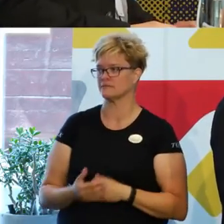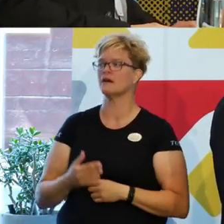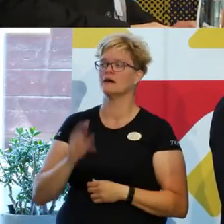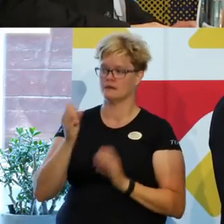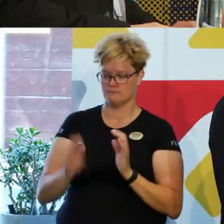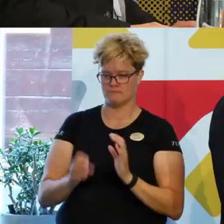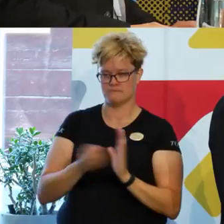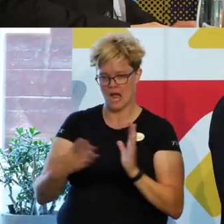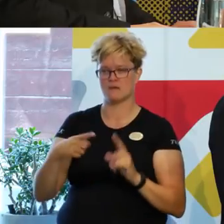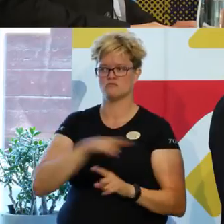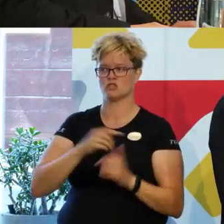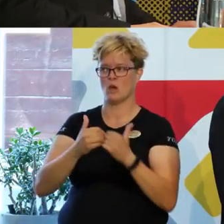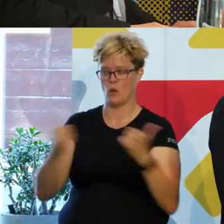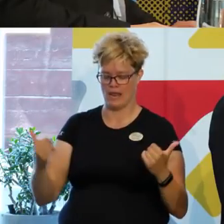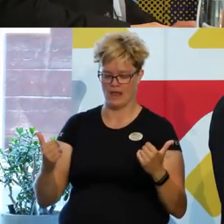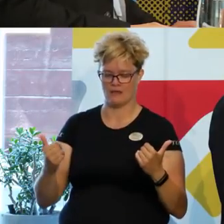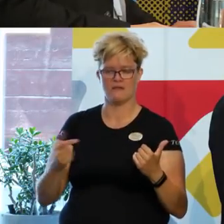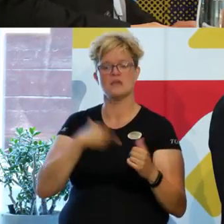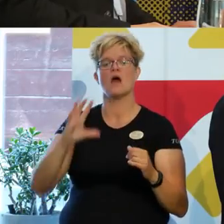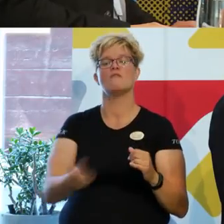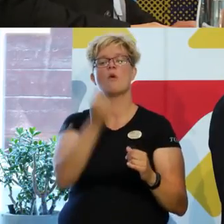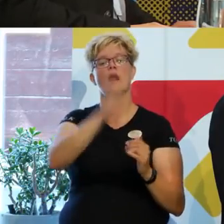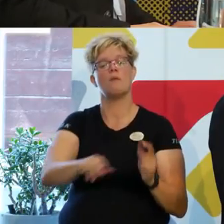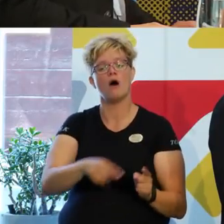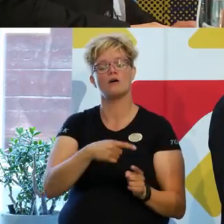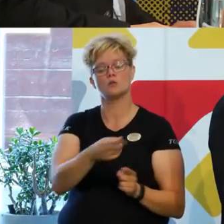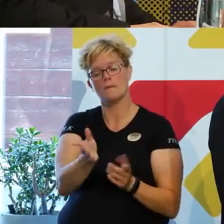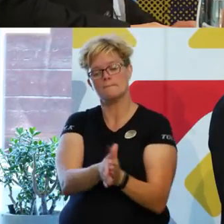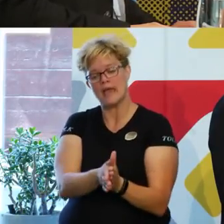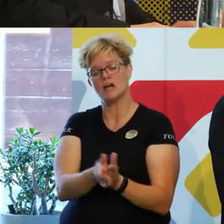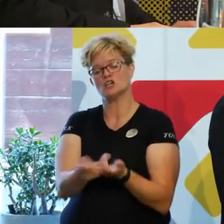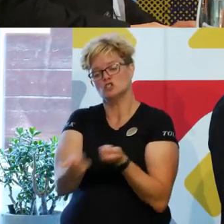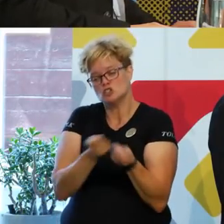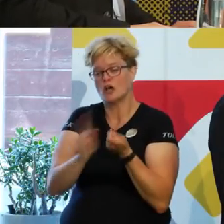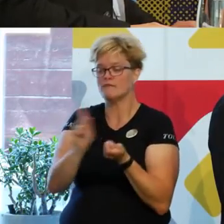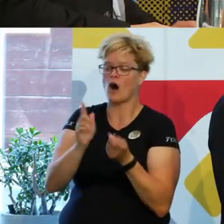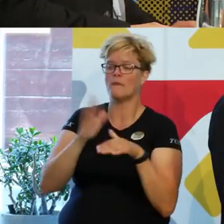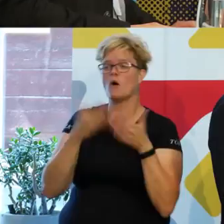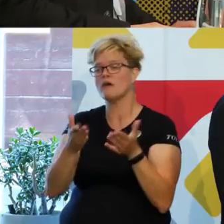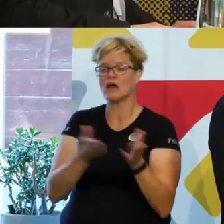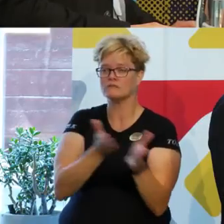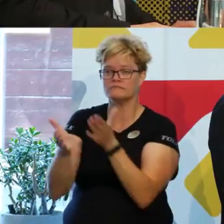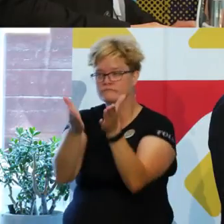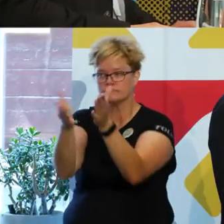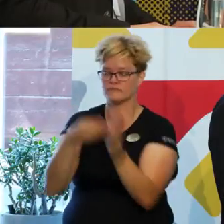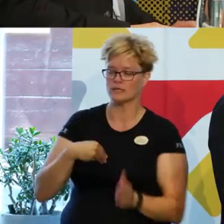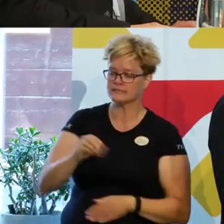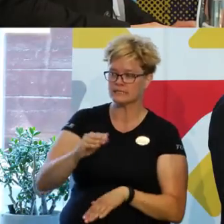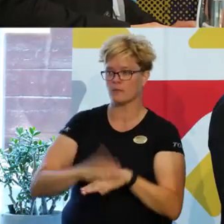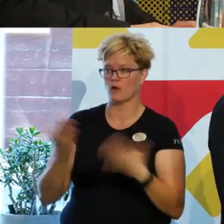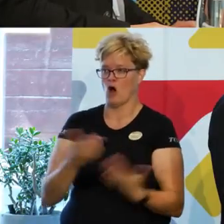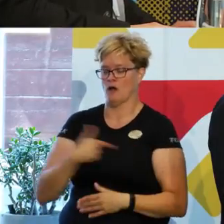skillnad för att då, vi fångar dem och de är med och de styr vart vi ska lägga vårt kryp på eller